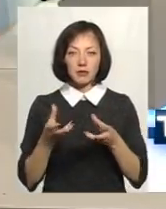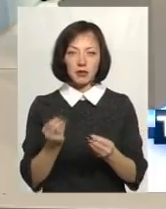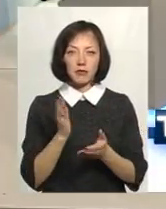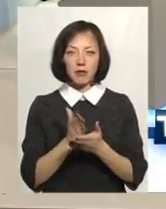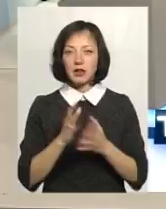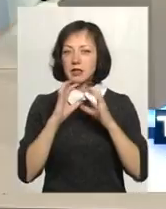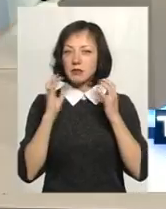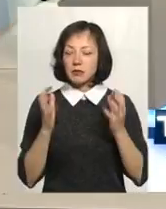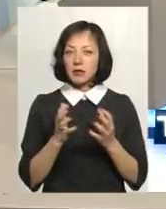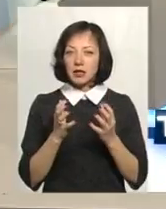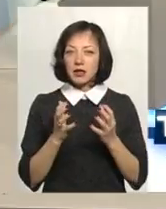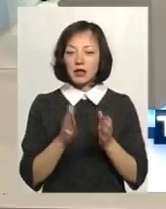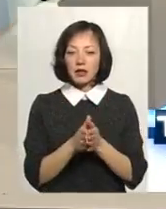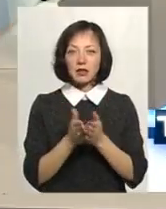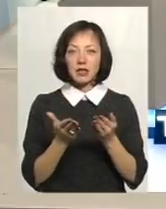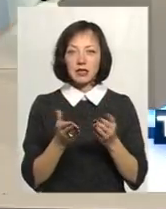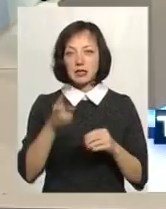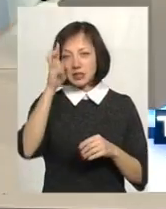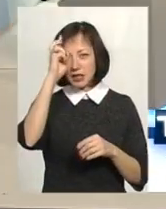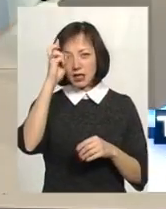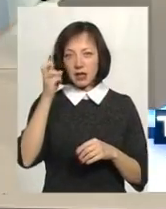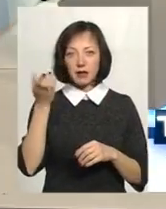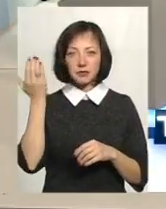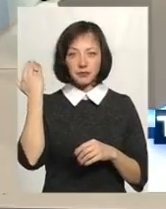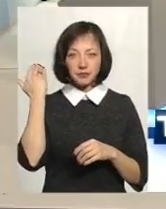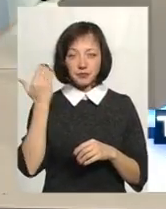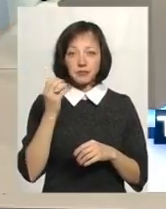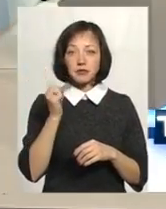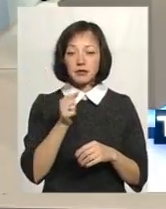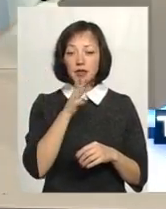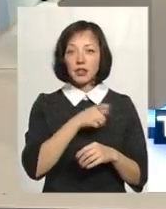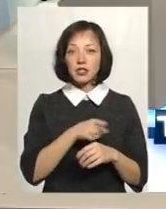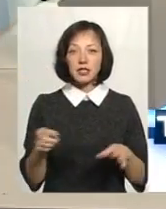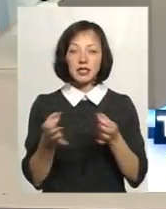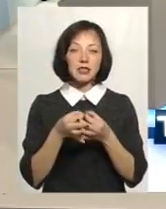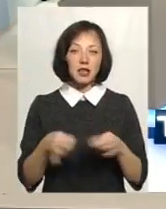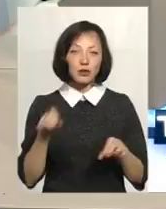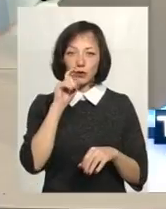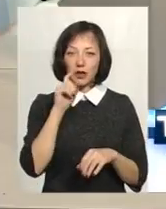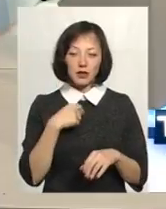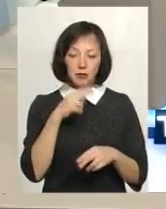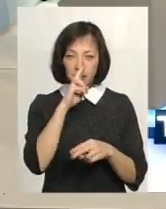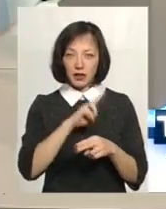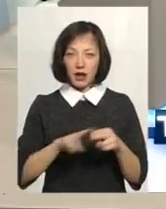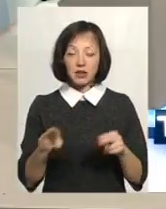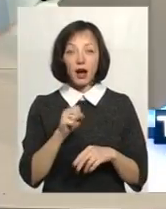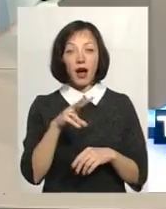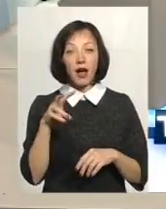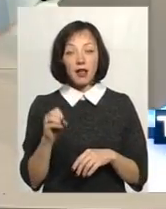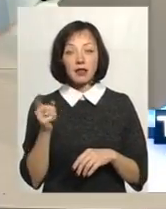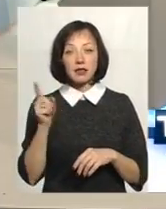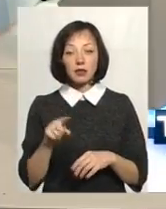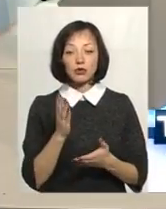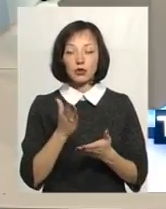зберегли книги за царя-батюшки, вибачте, а за часи Незалежної України ми втратили. Але те, що